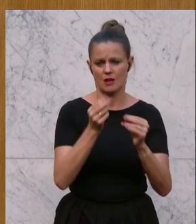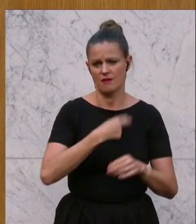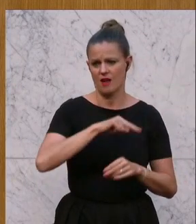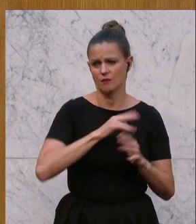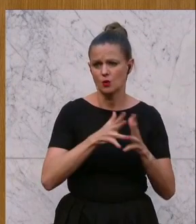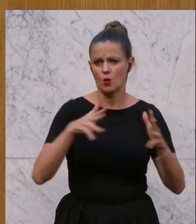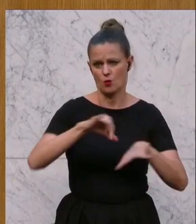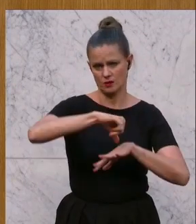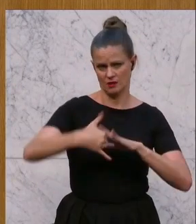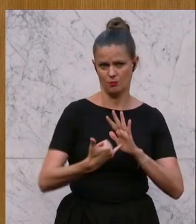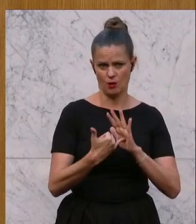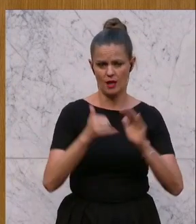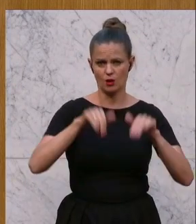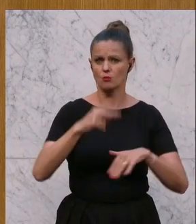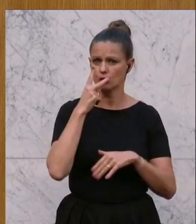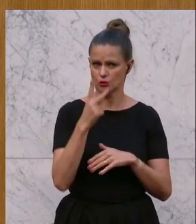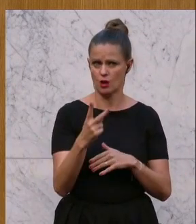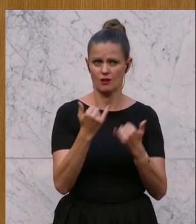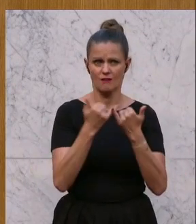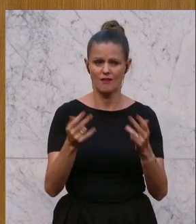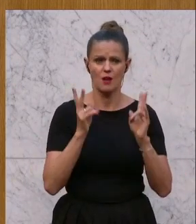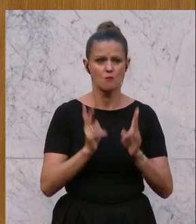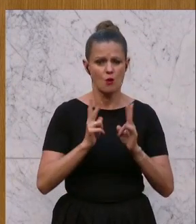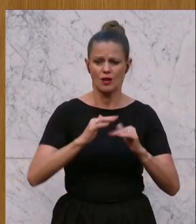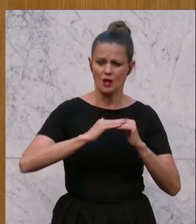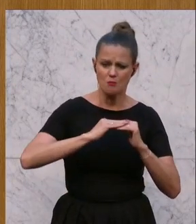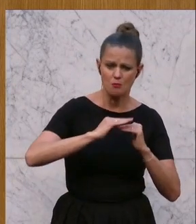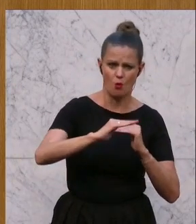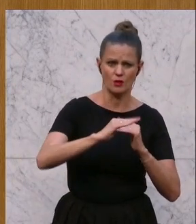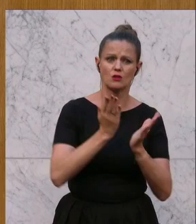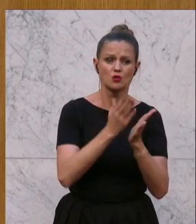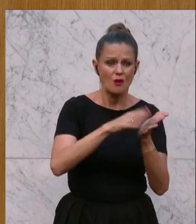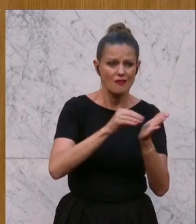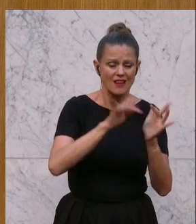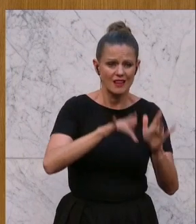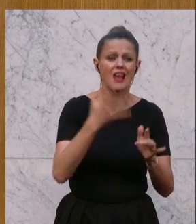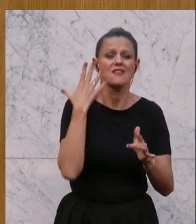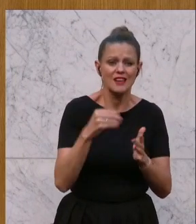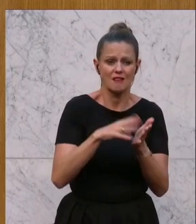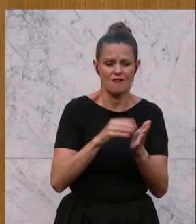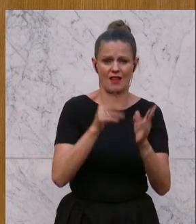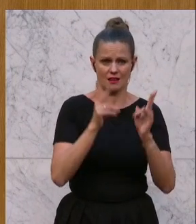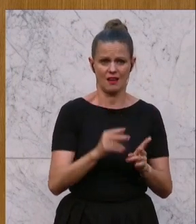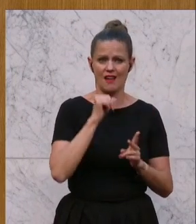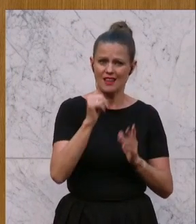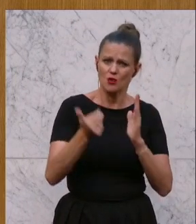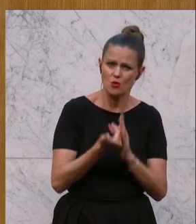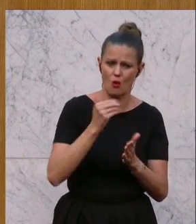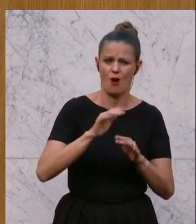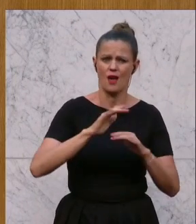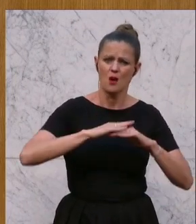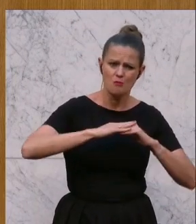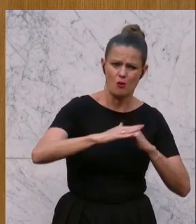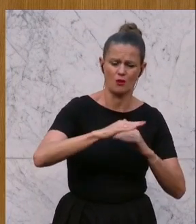Projekt zu schauen, wie können wir den Boden, sofern er schon verwendet ist, wiederverwenden, nicht neue Böden verbrauchen und